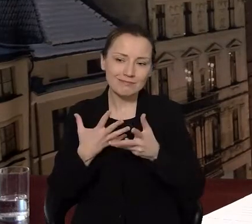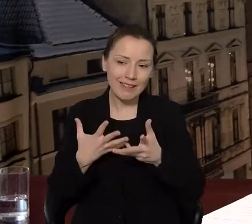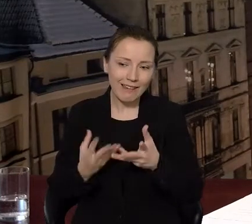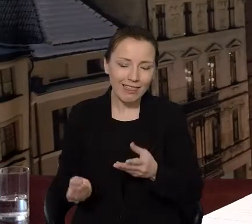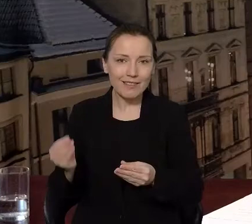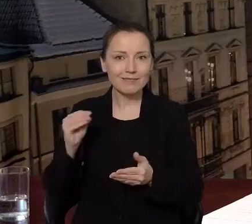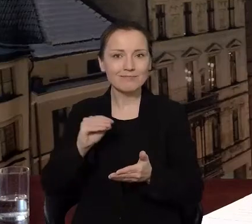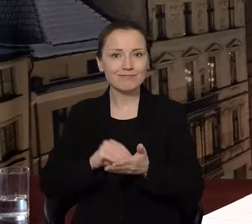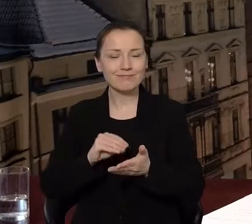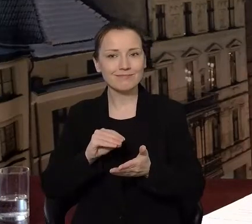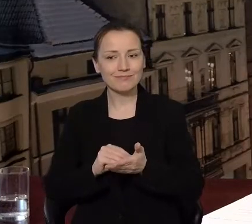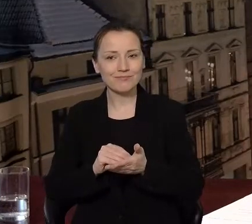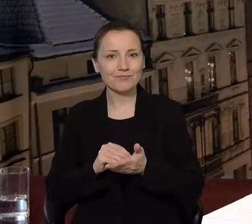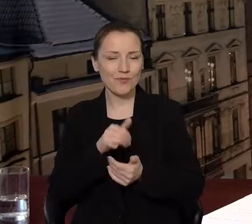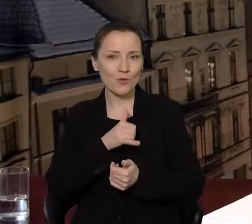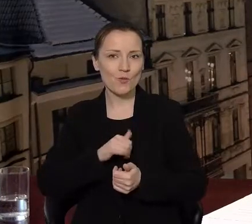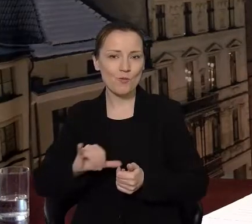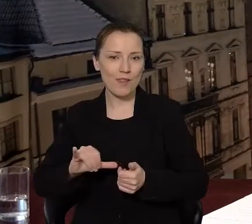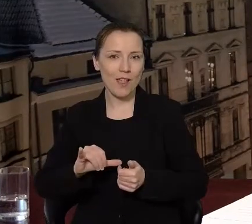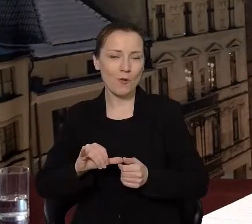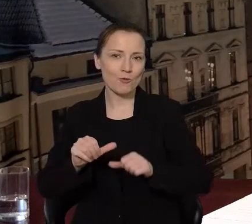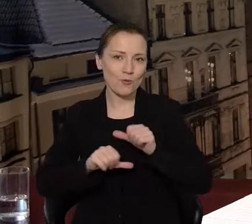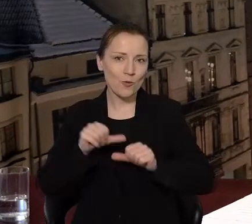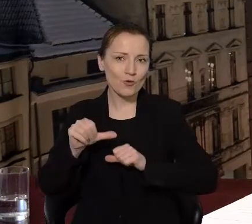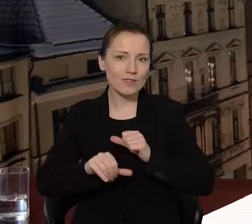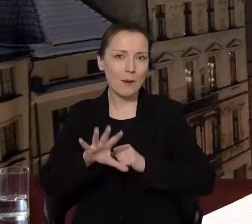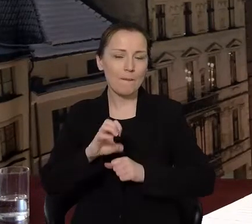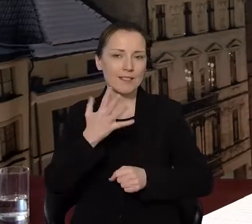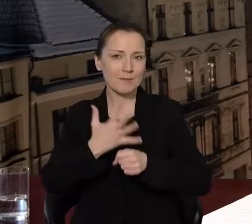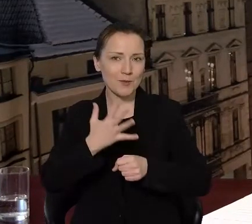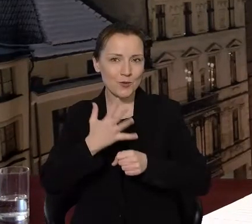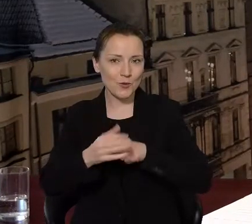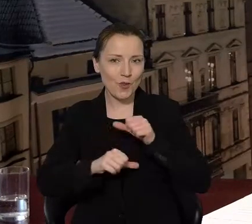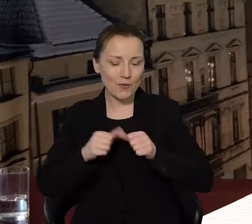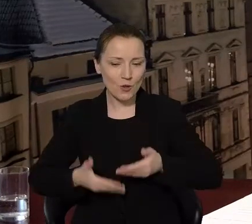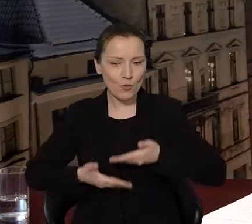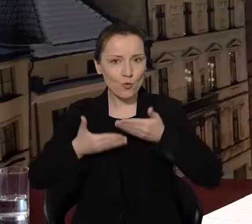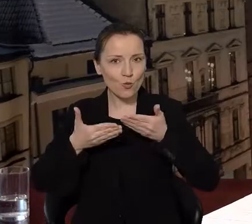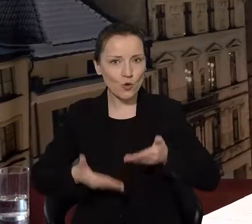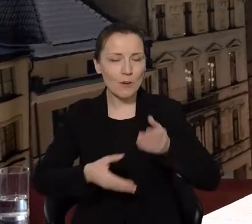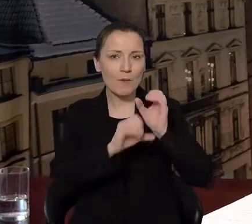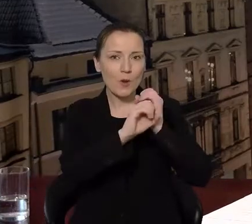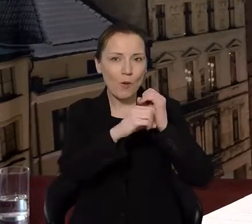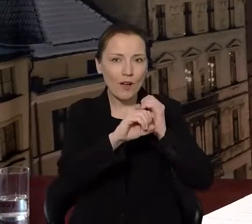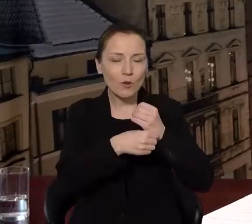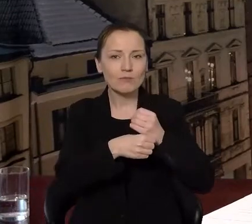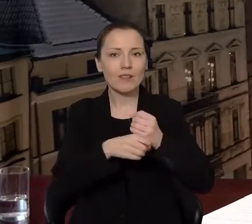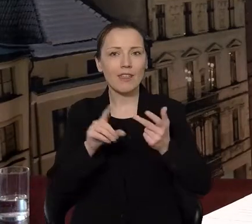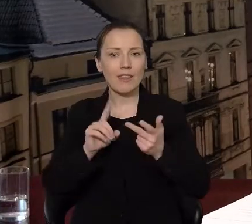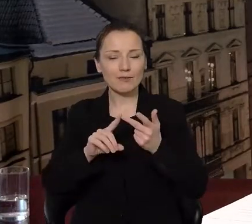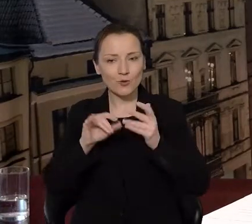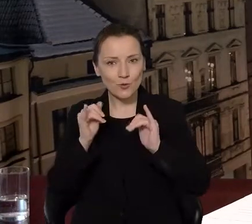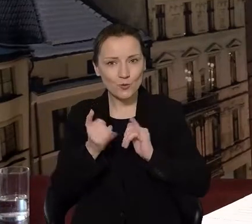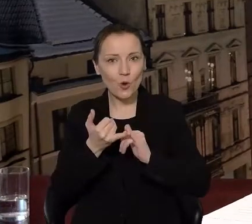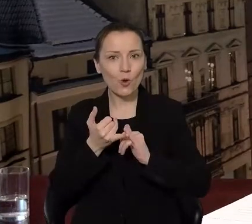program obchodów rocznicy kopernikańskiej 550. rocznicy urodzin. Toruń, samorząd województwa,